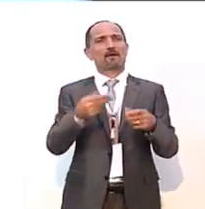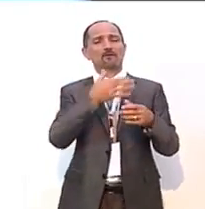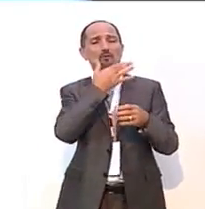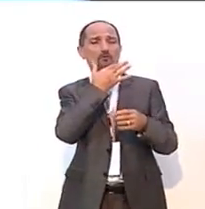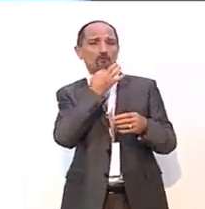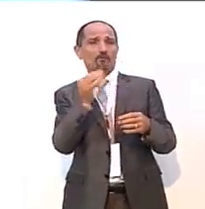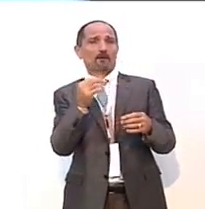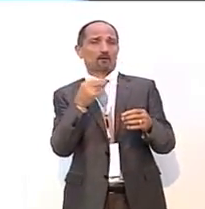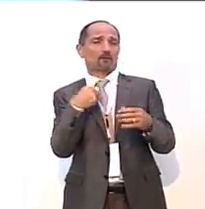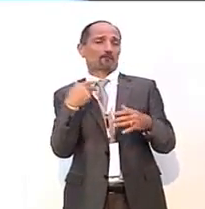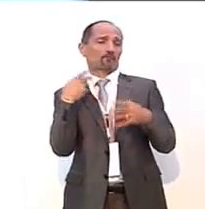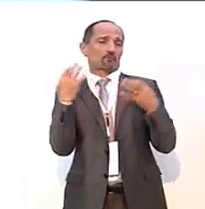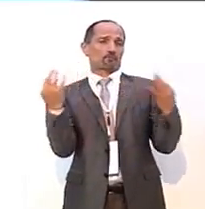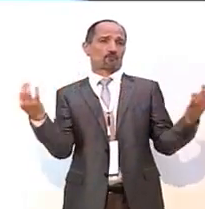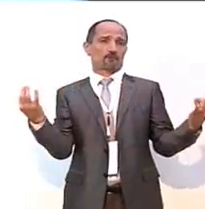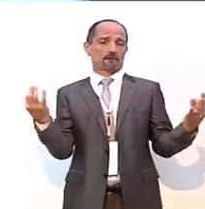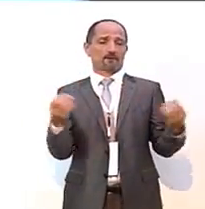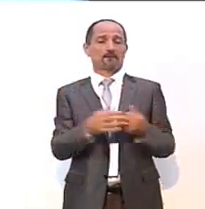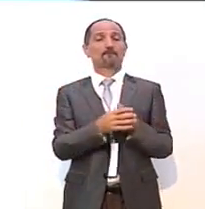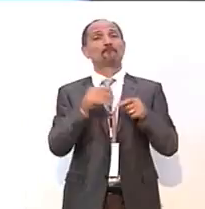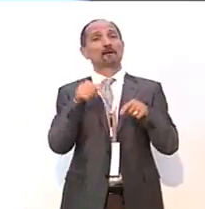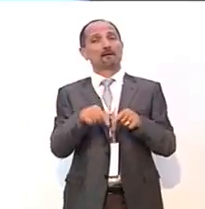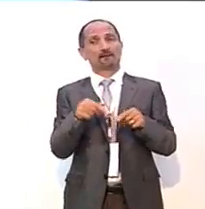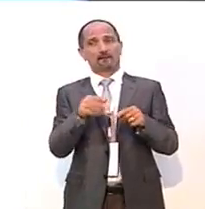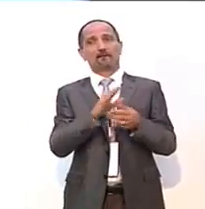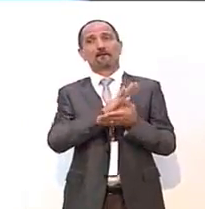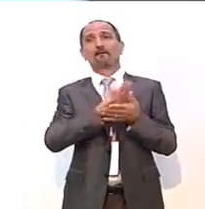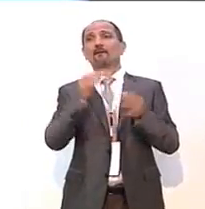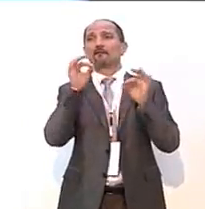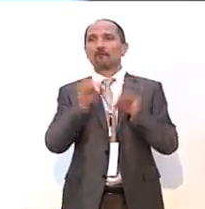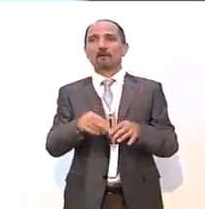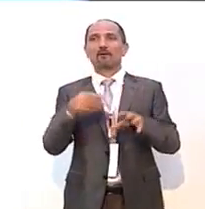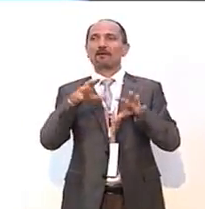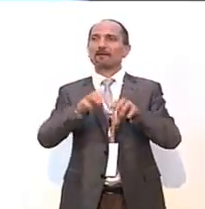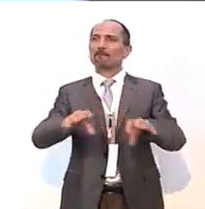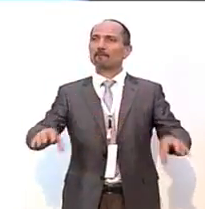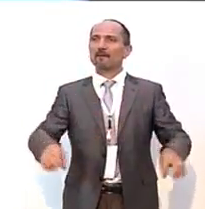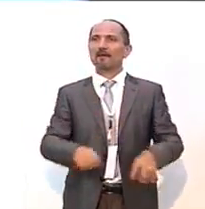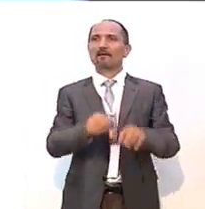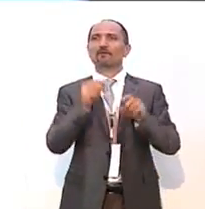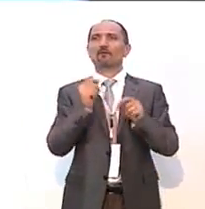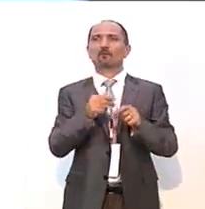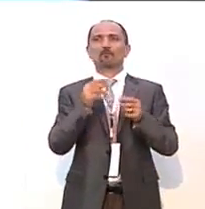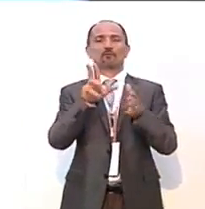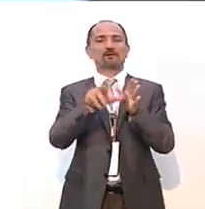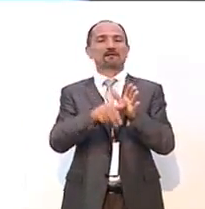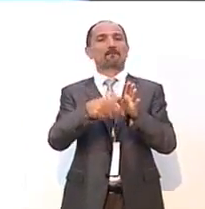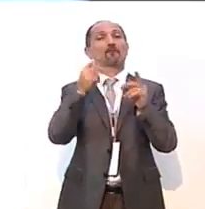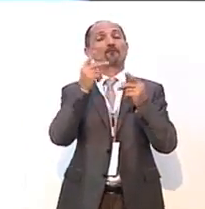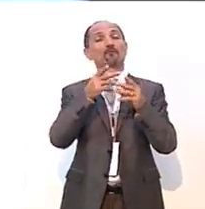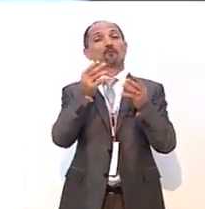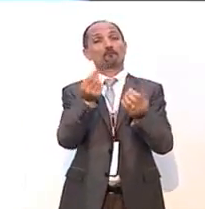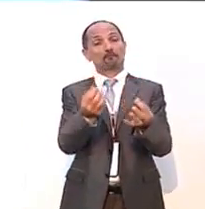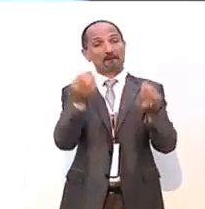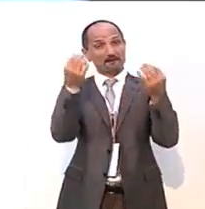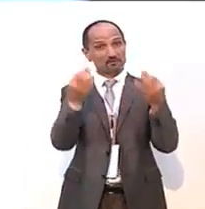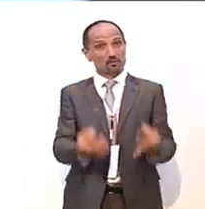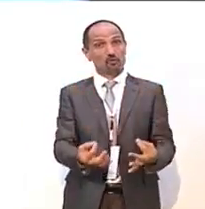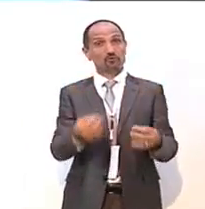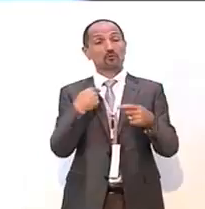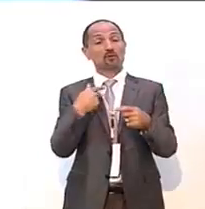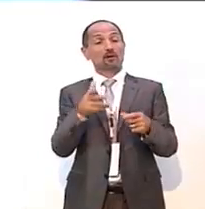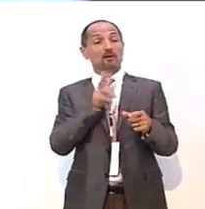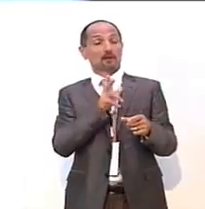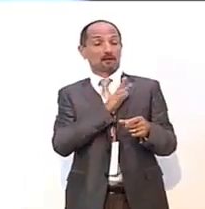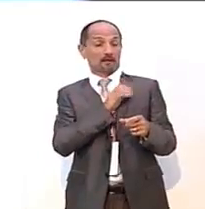nobile, perché è un tempo dedicato agli altri e quindi per questo è il tempo più prezioso. Credo però anche che tra di